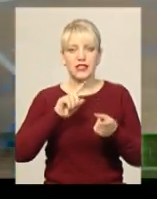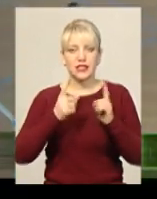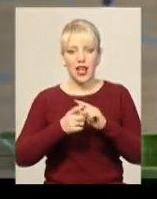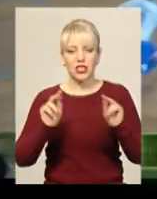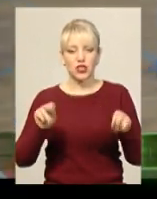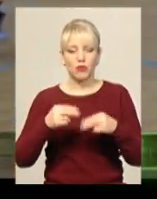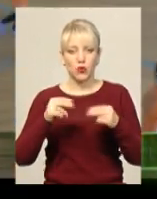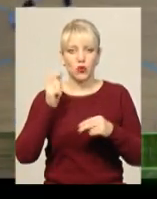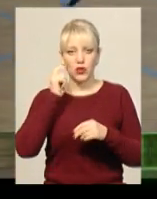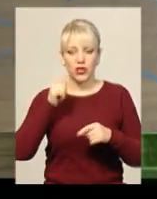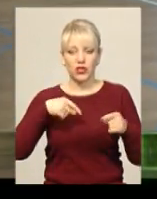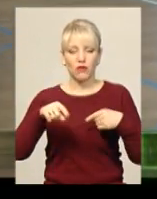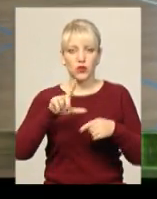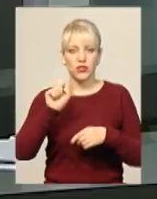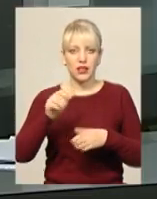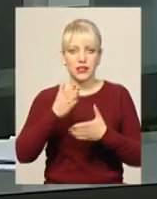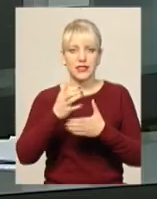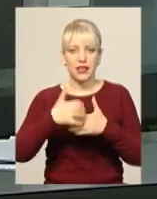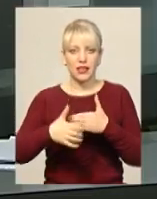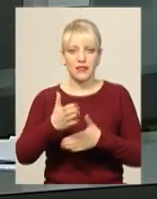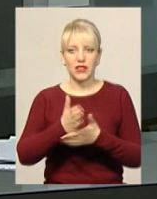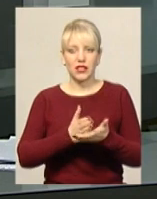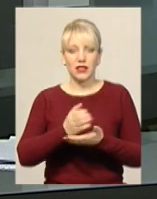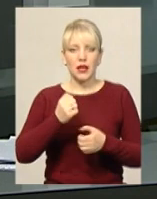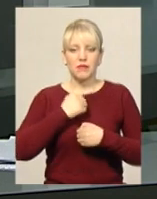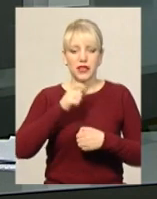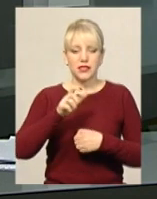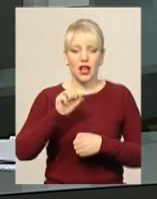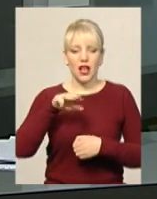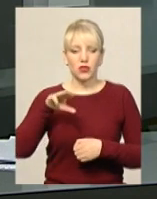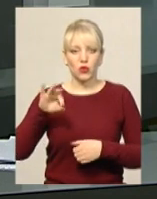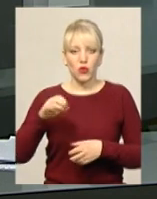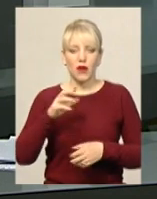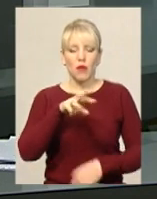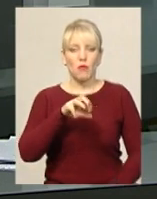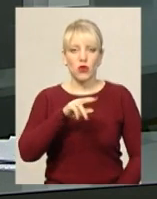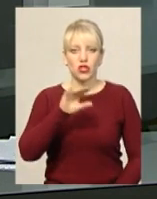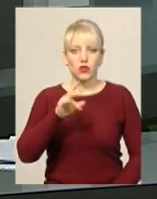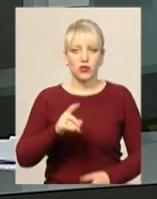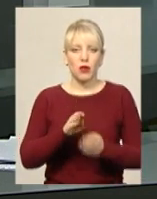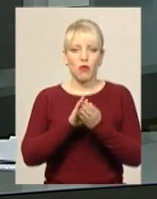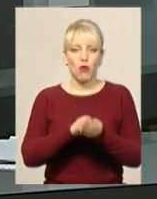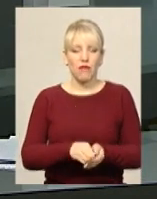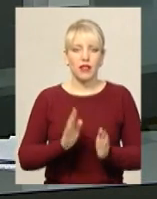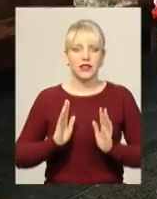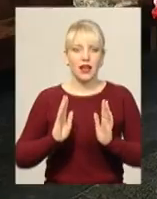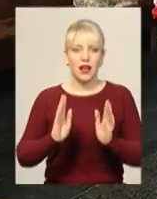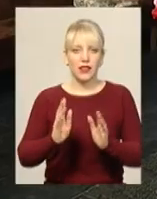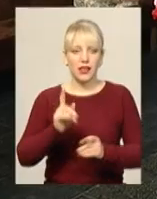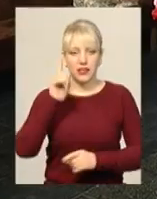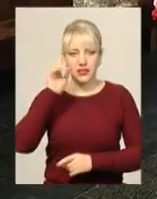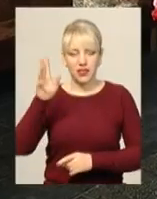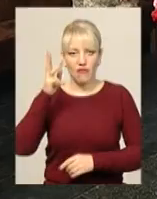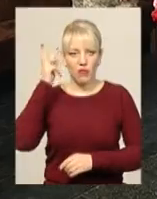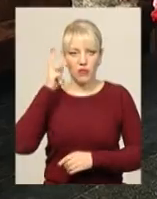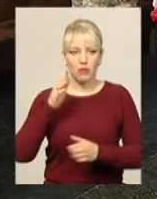з футзалу серед ветеранів. Бійця АТО Микола Мужичука сьогодні поховали на Алеї Слави у Хмельницькому. Попрощатися